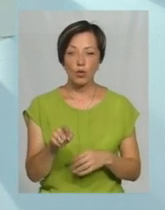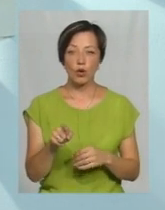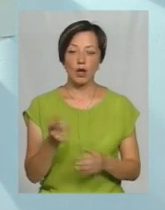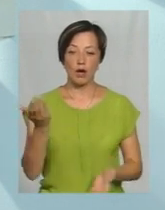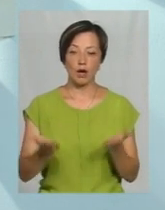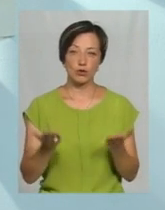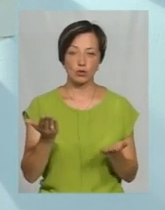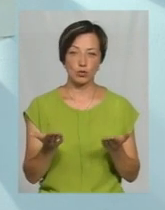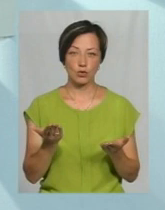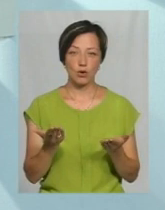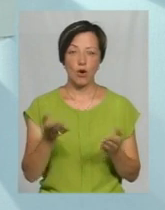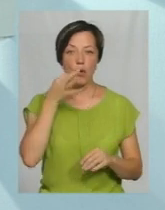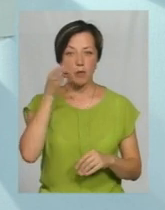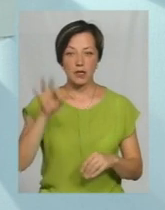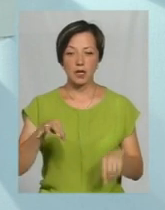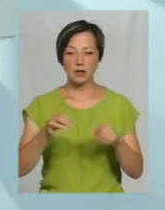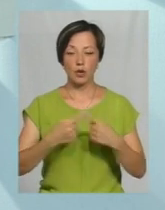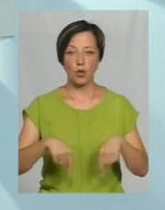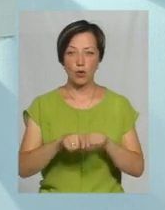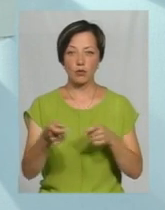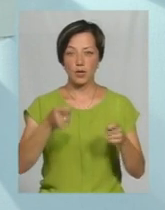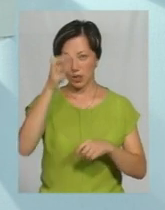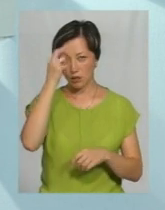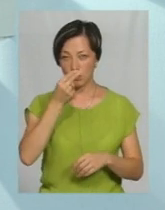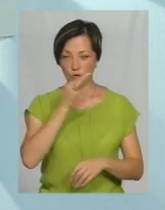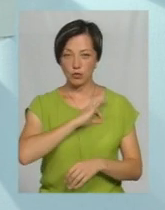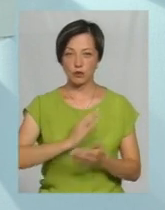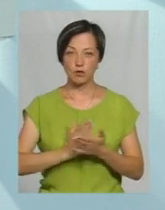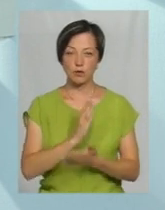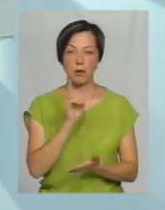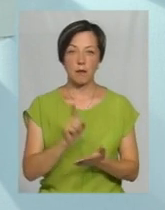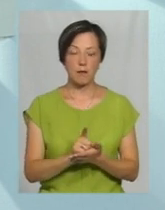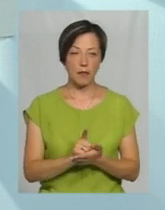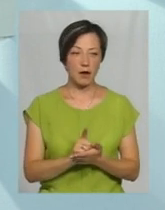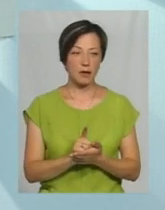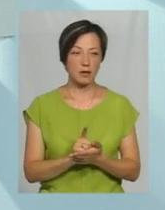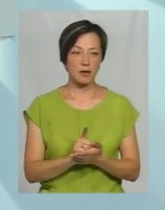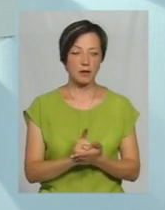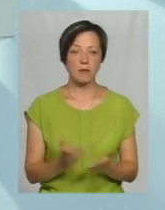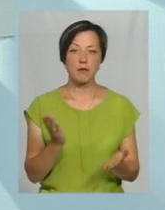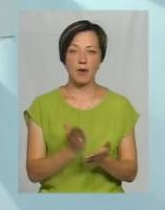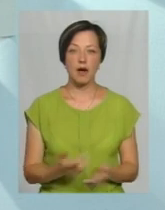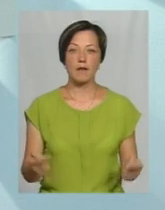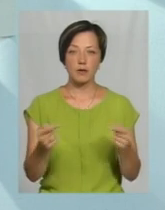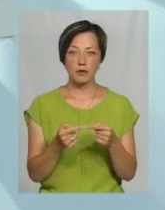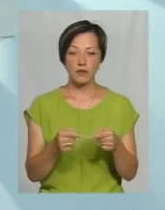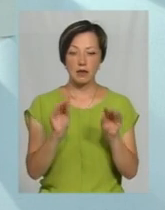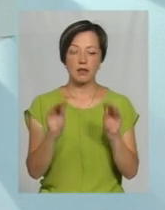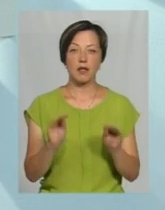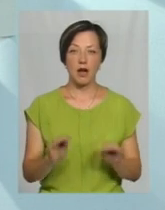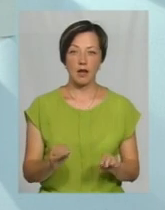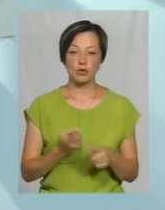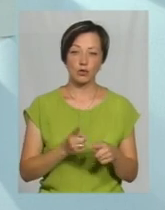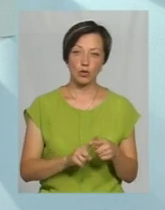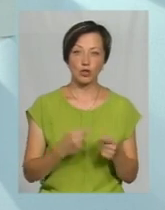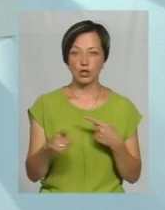якщо компетентний орган, т.е. управління Держпродспоживслужби, має відповідні дані на